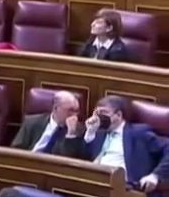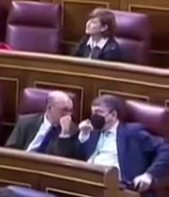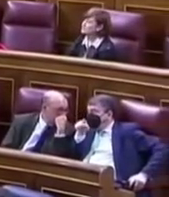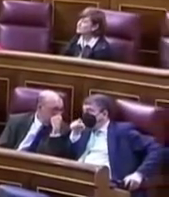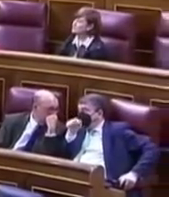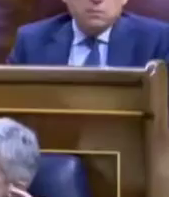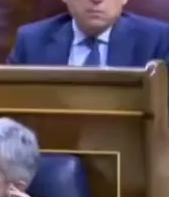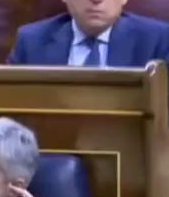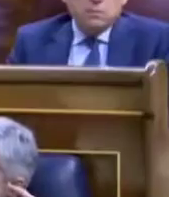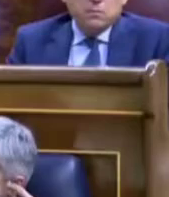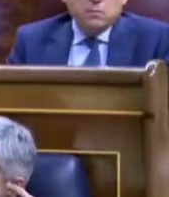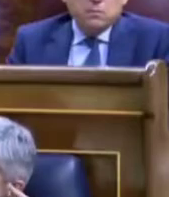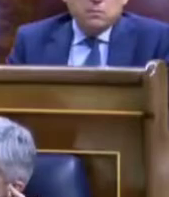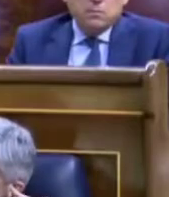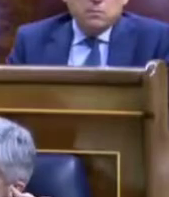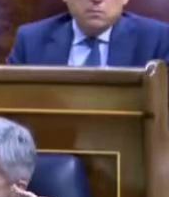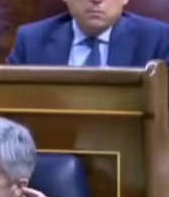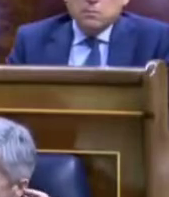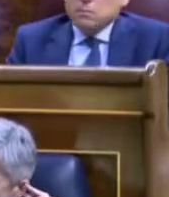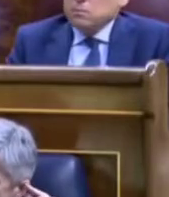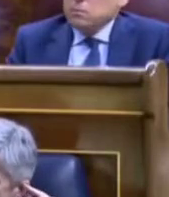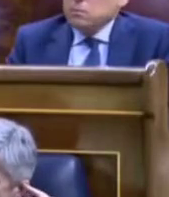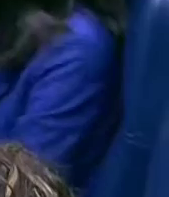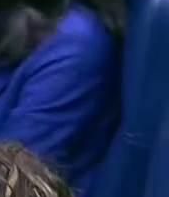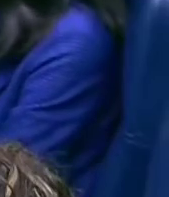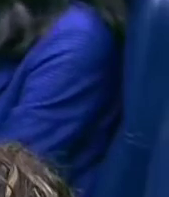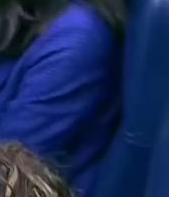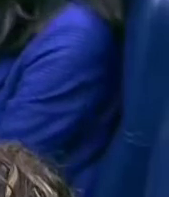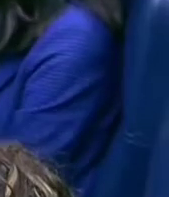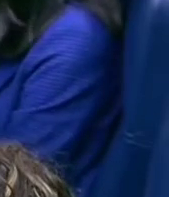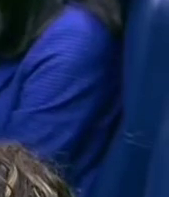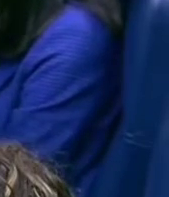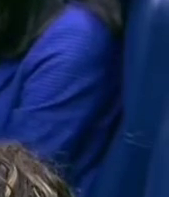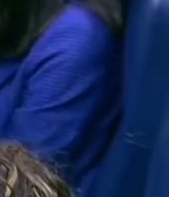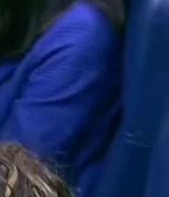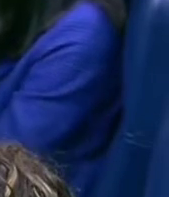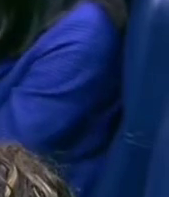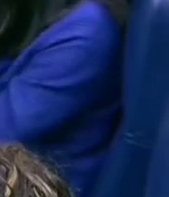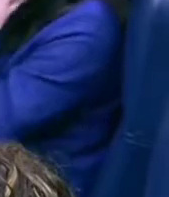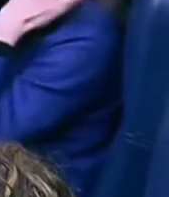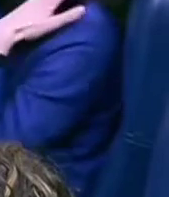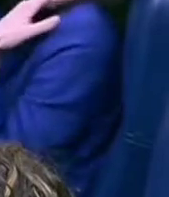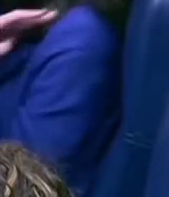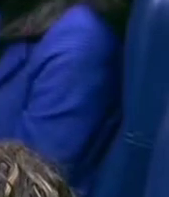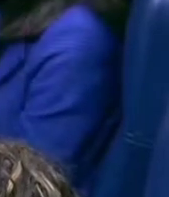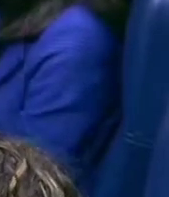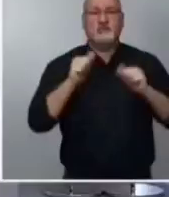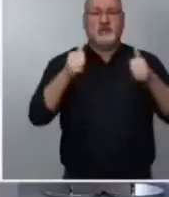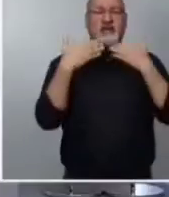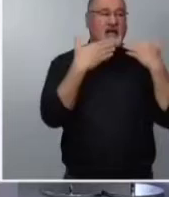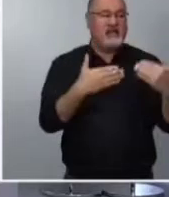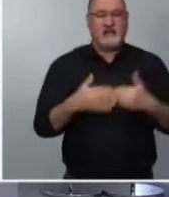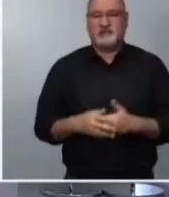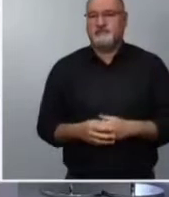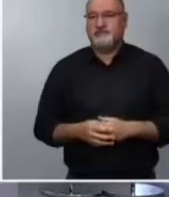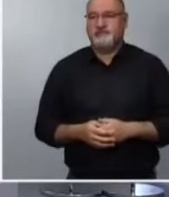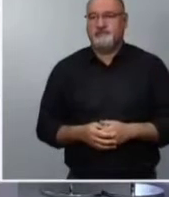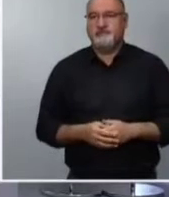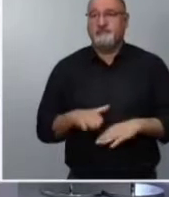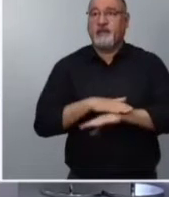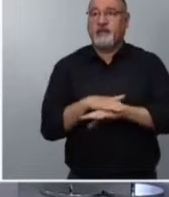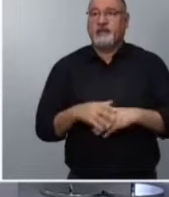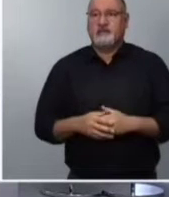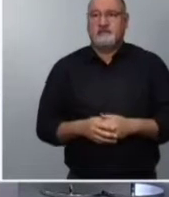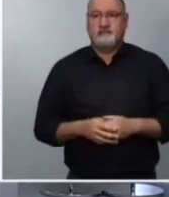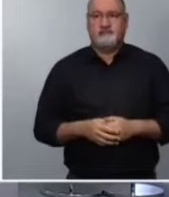été infecté par le logiciel espion israélien, de même que celui de la ministre de la Défense, Margarita Robles. C'est le gouvernement lui-même qui a révélé